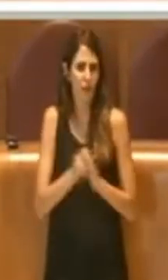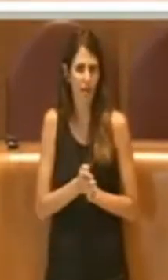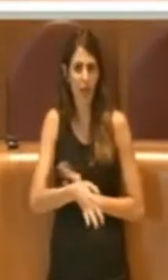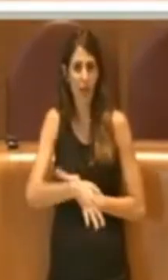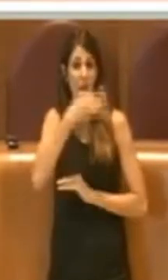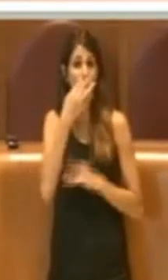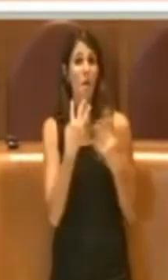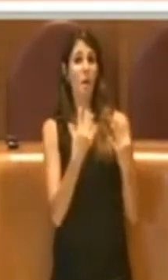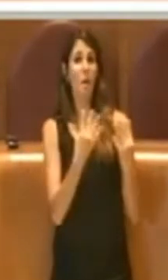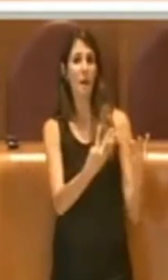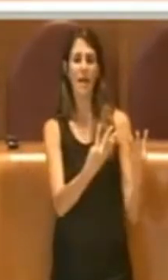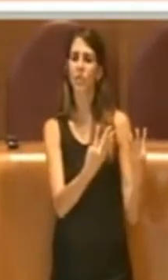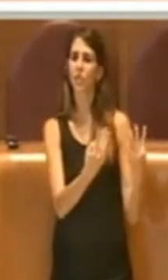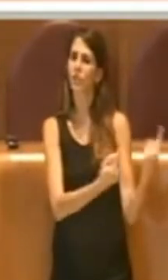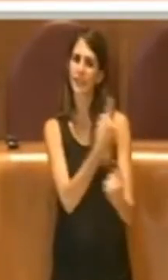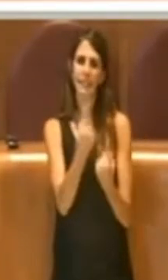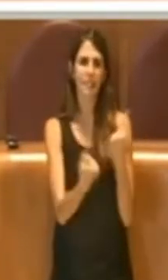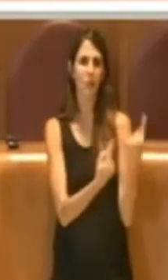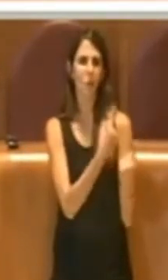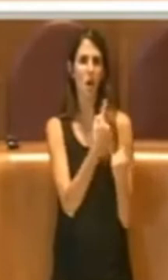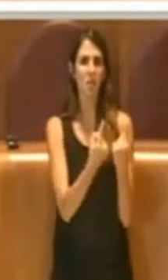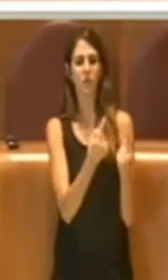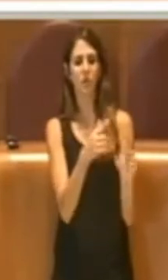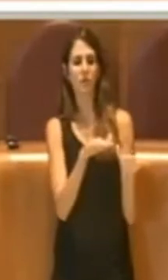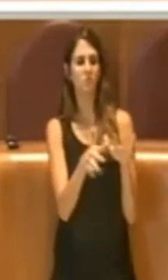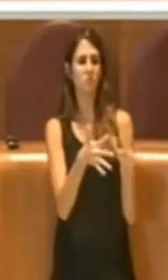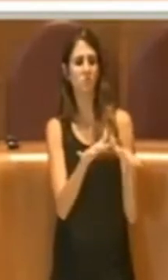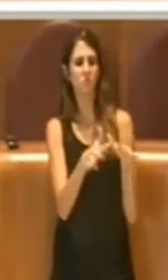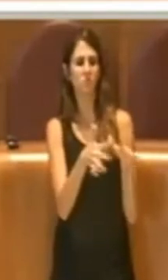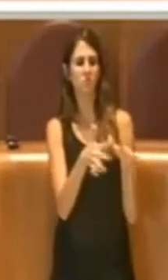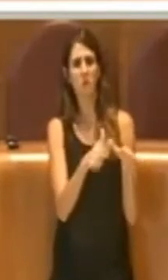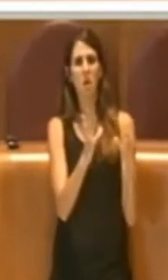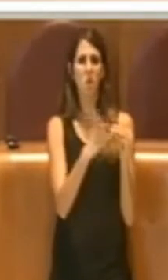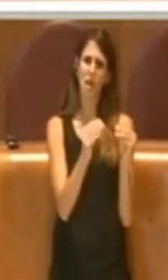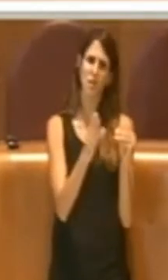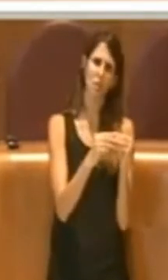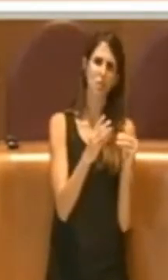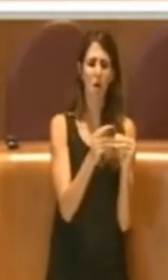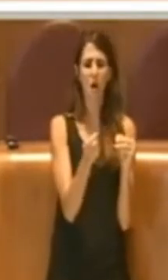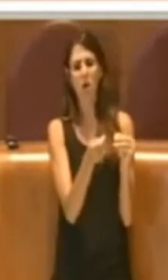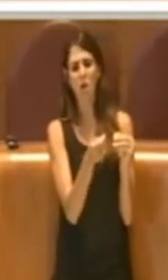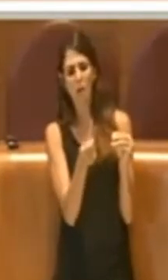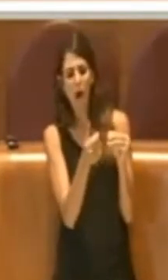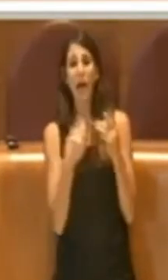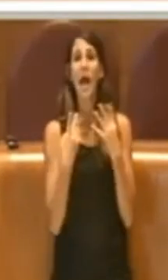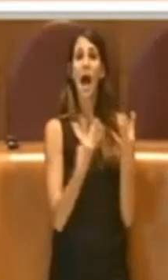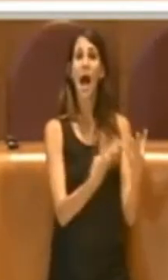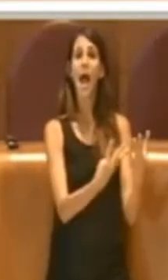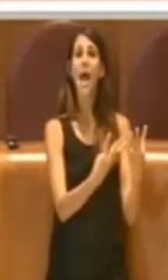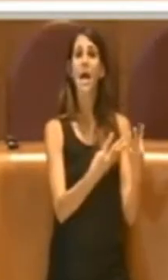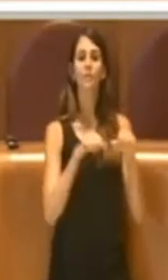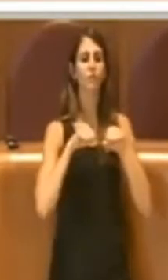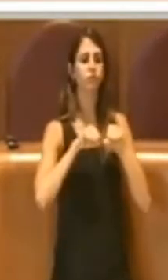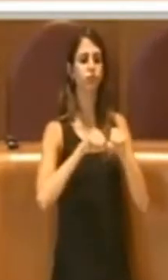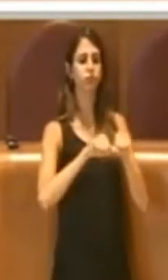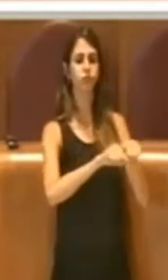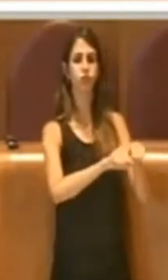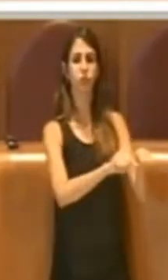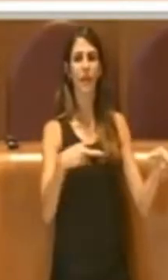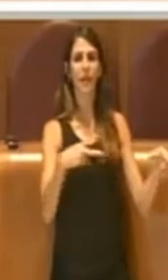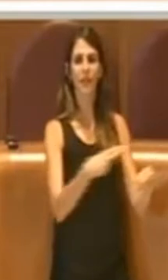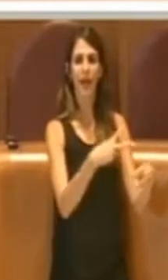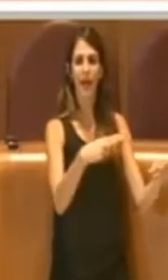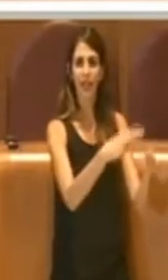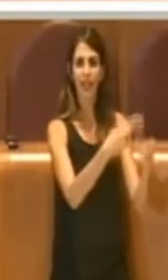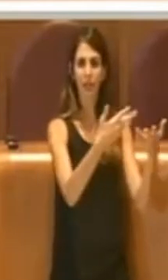ancora comunque in condizioni buonine, buonine, diciamo, è manutenuto, è stata tagliata l'erba, però diciamo che